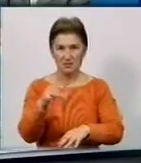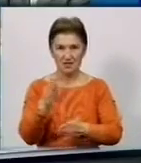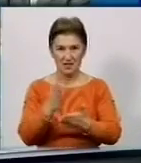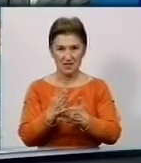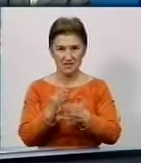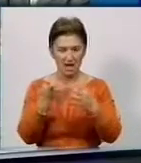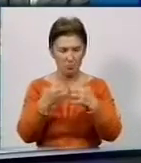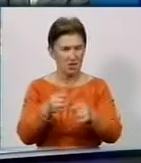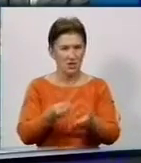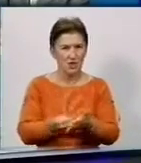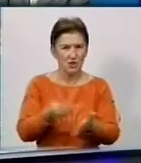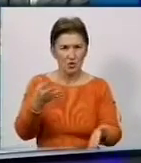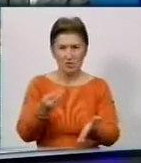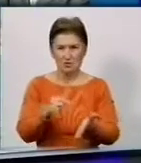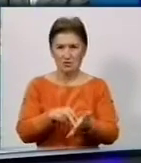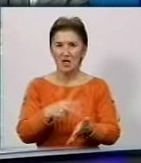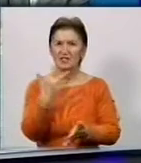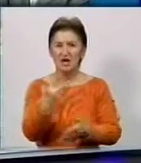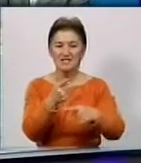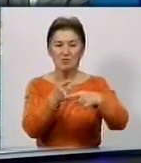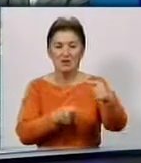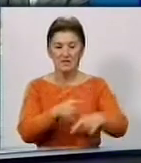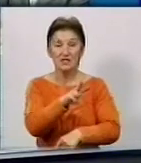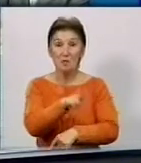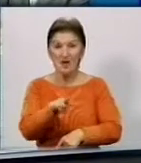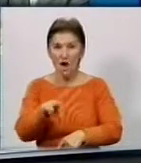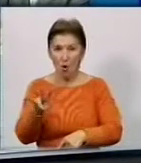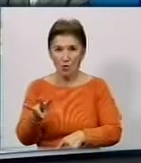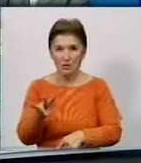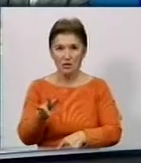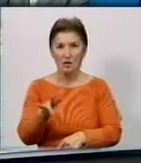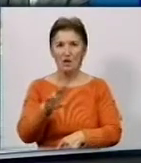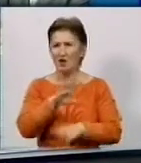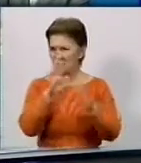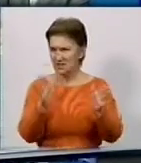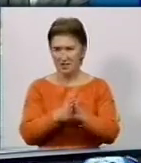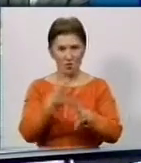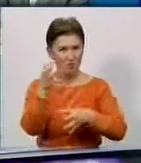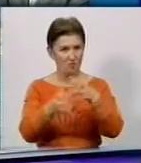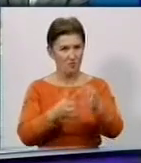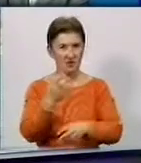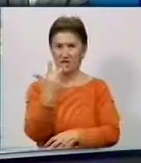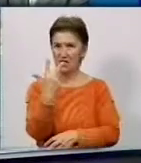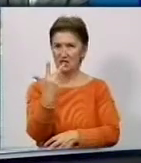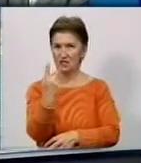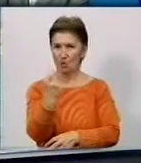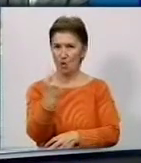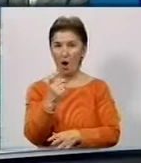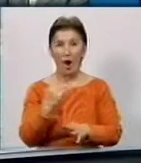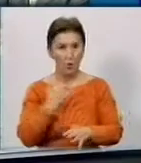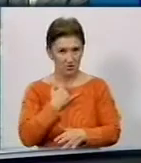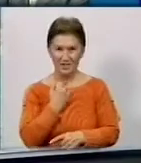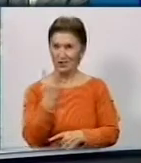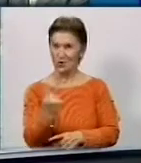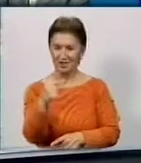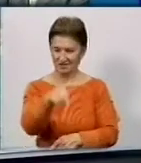то он дорогостоящий, 3,5 млн грн. стоїть. Таких апаратов всего 100 в мире, но один уже здесь у нас. И, значит,